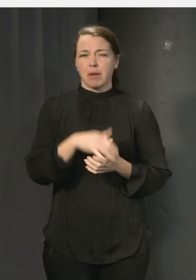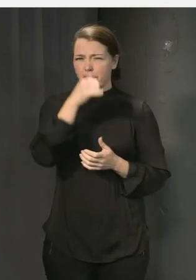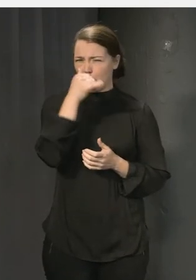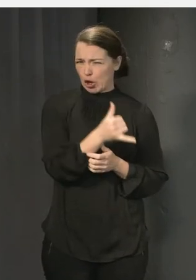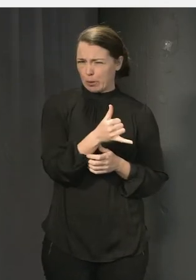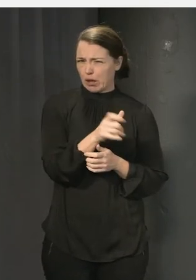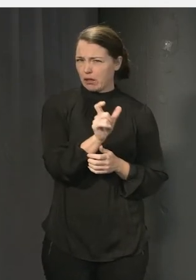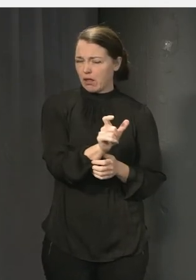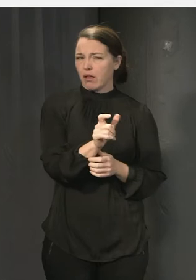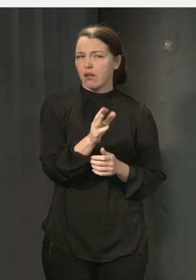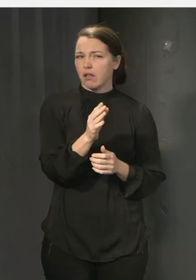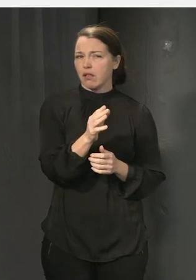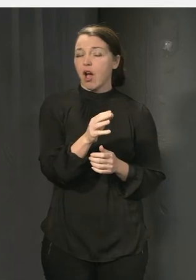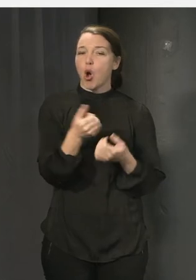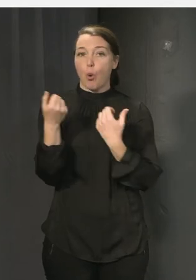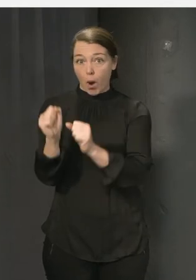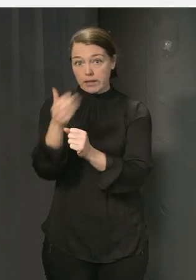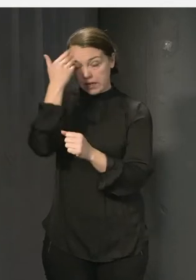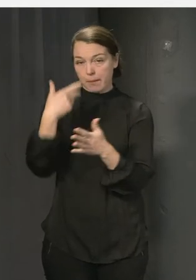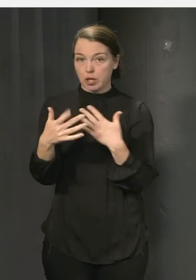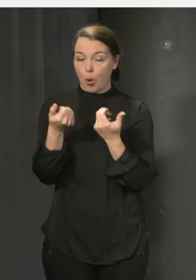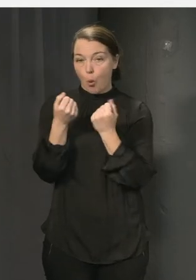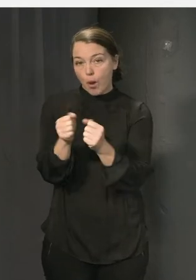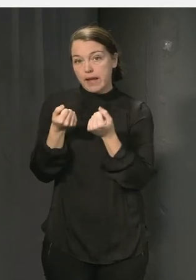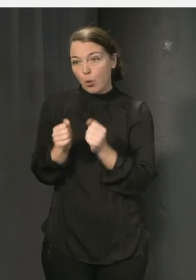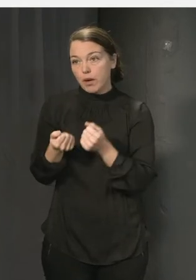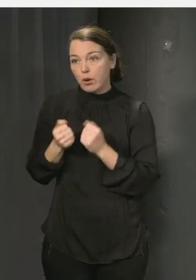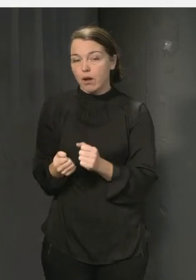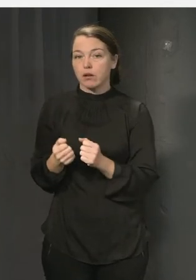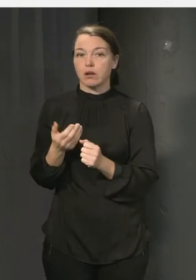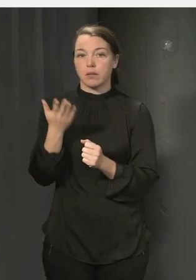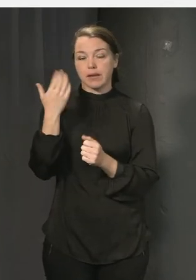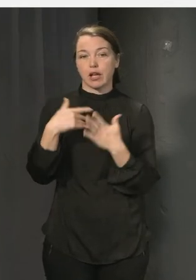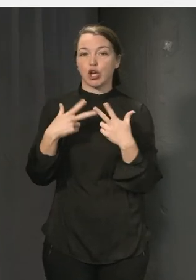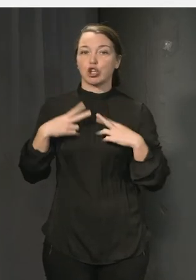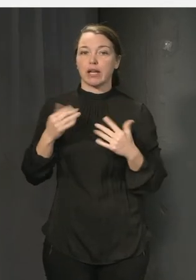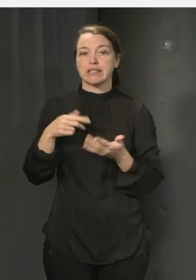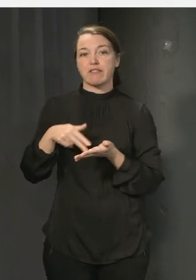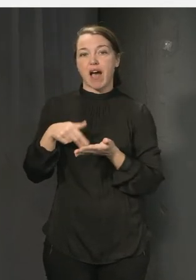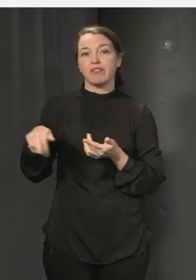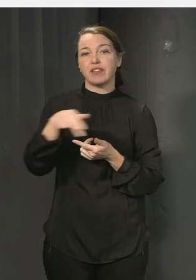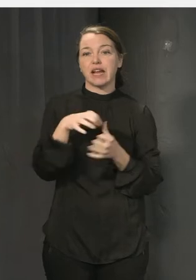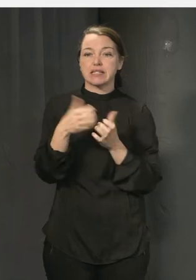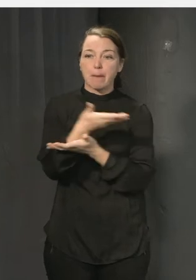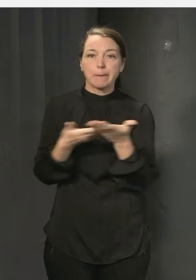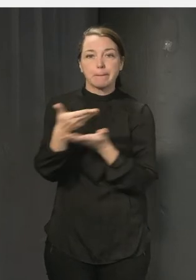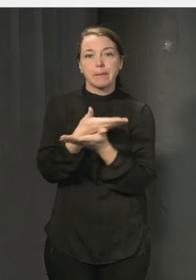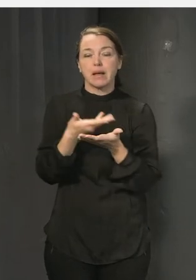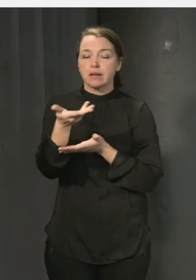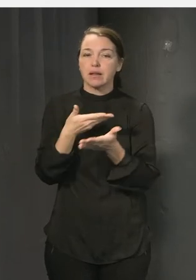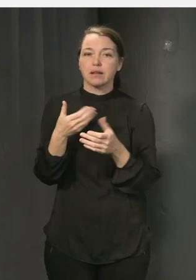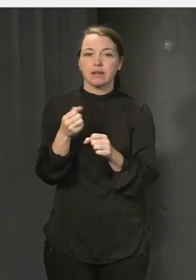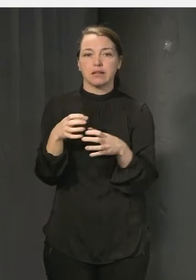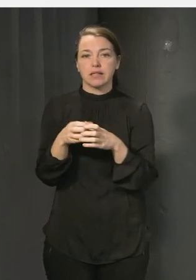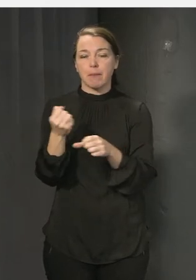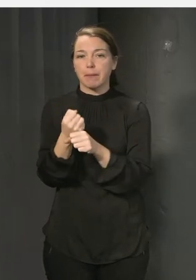i åtgärder så finns det mycket man kan göra, vi har pratat om vandringar och olika samspel, men vad kan man, hur ska vi liksom